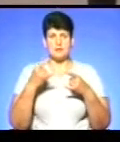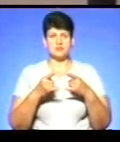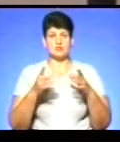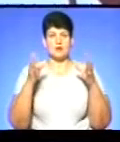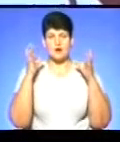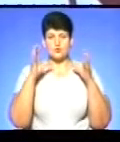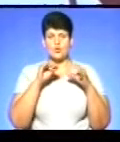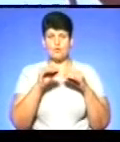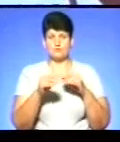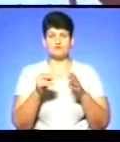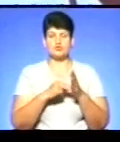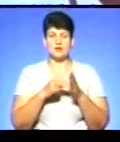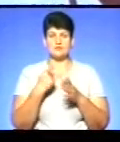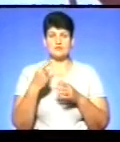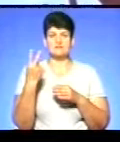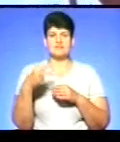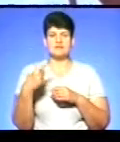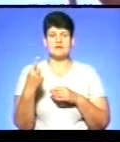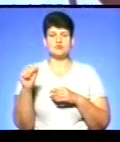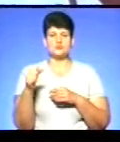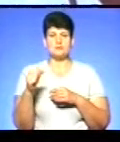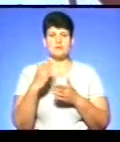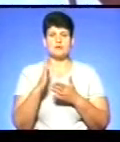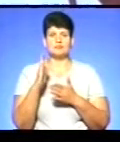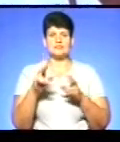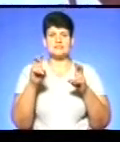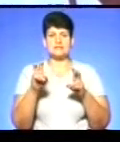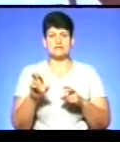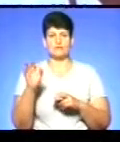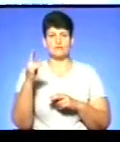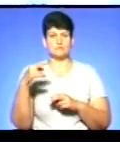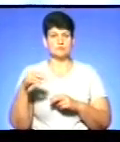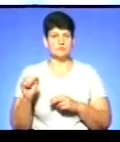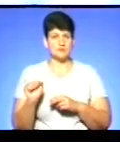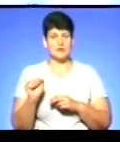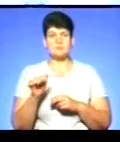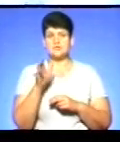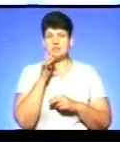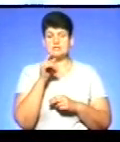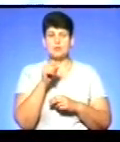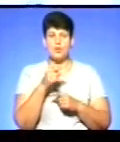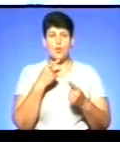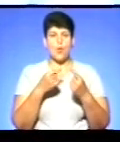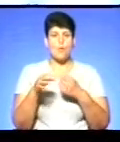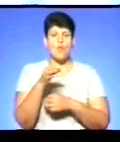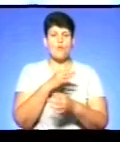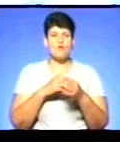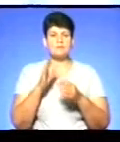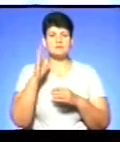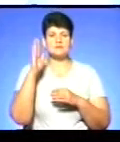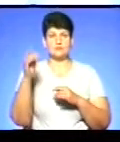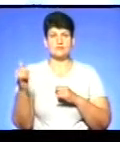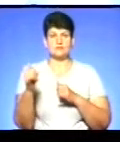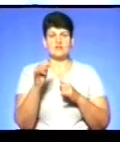області, 21 серпня має відбутися засідання в облдержадміністрації. Під час якого обговорять перспективу забезпечення